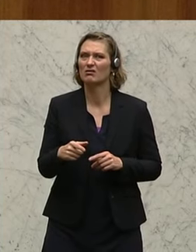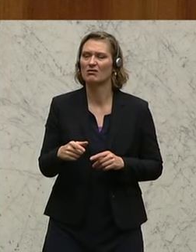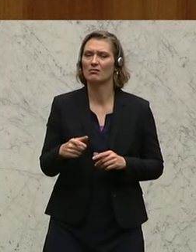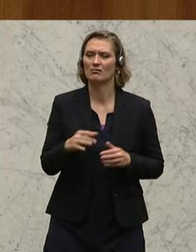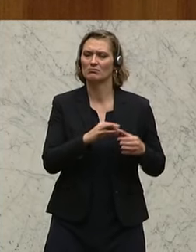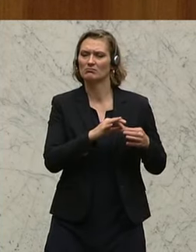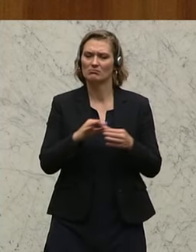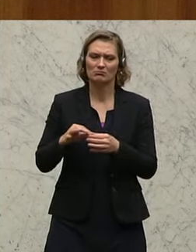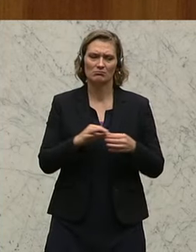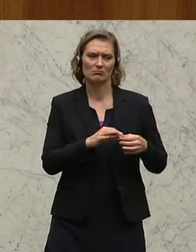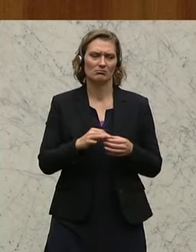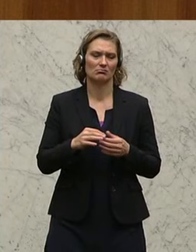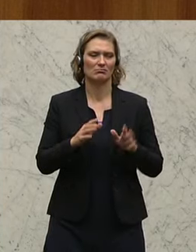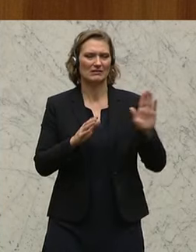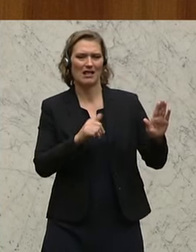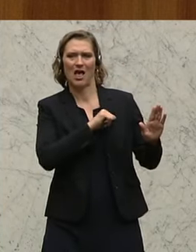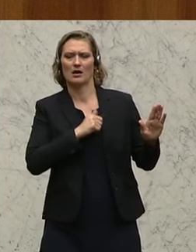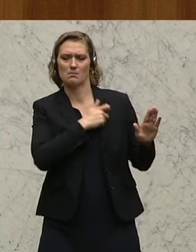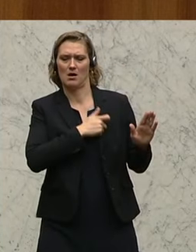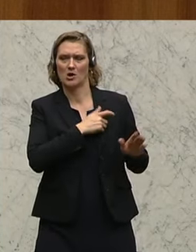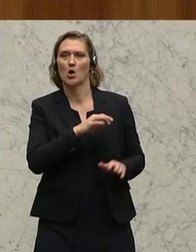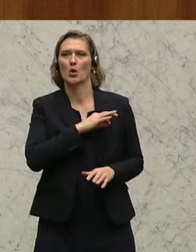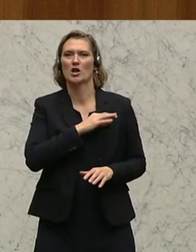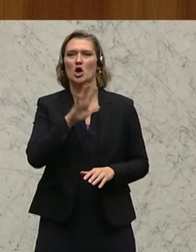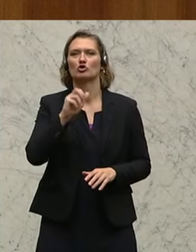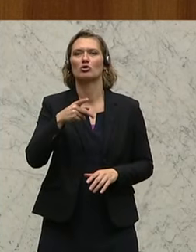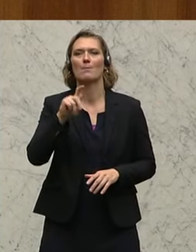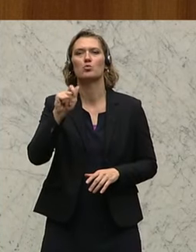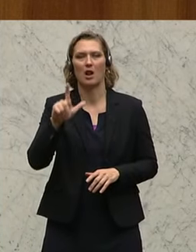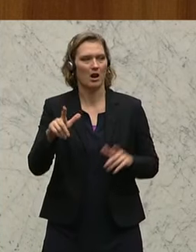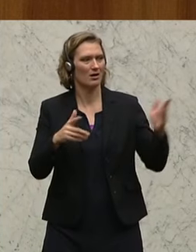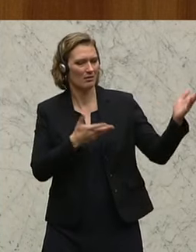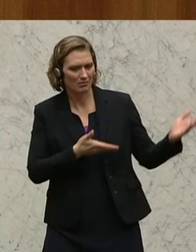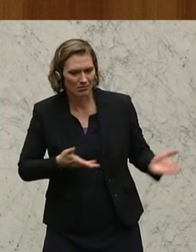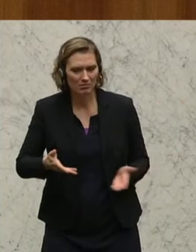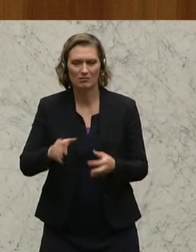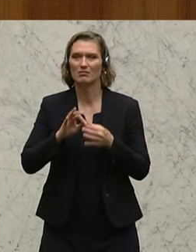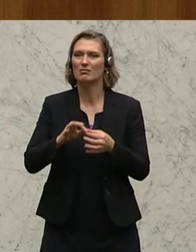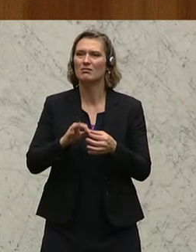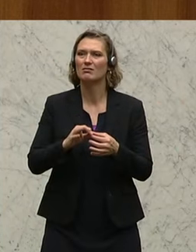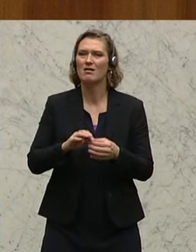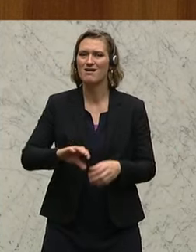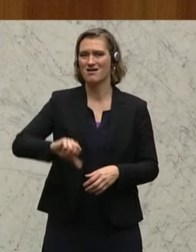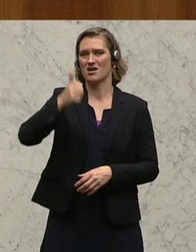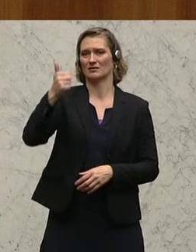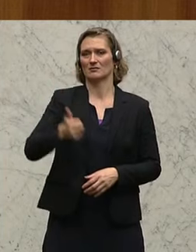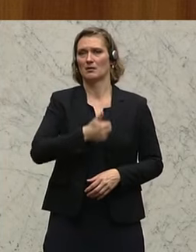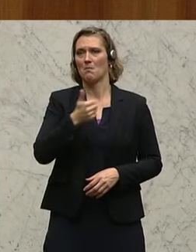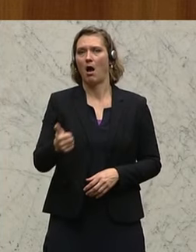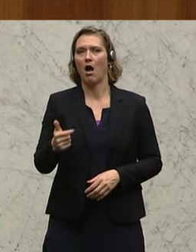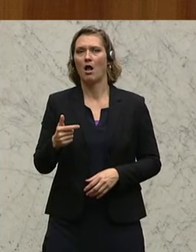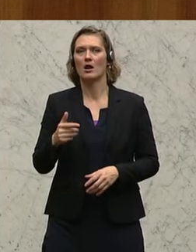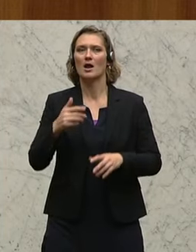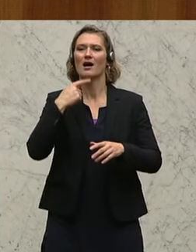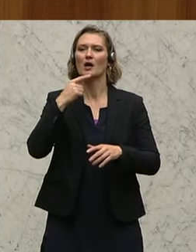sehr bezeichnet auch von Ihrer Fraktion, der Kollege Schau-Büttl, das erste Mal von den Rednern das